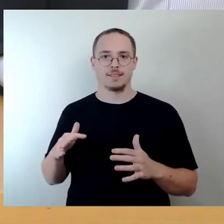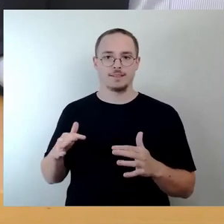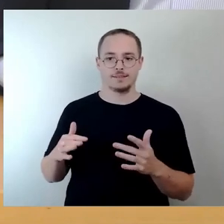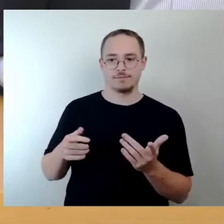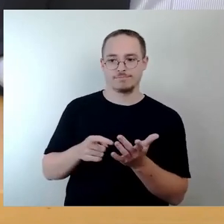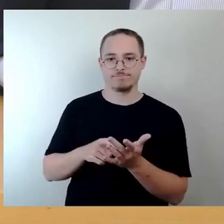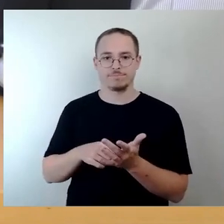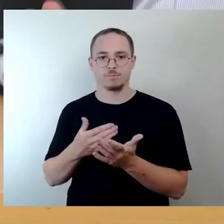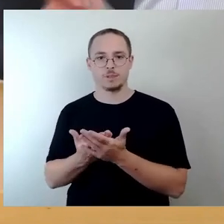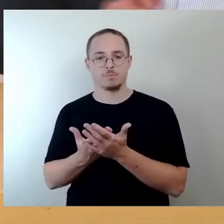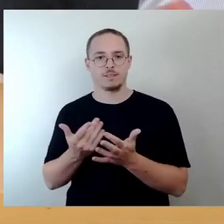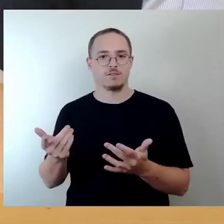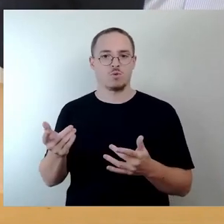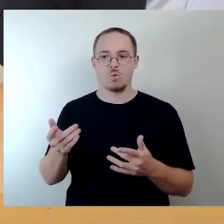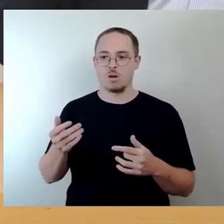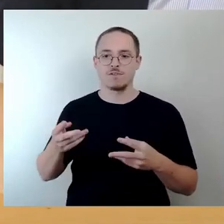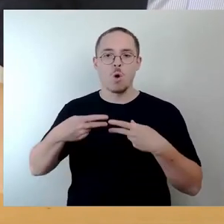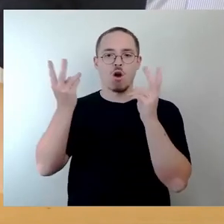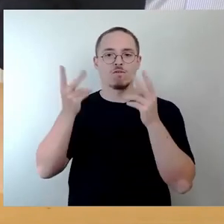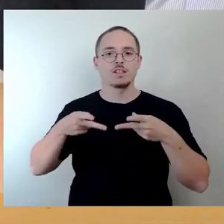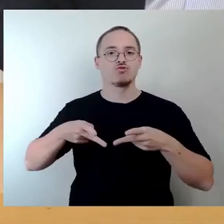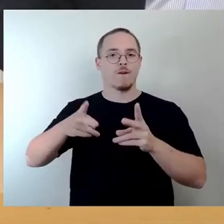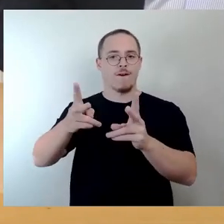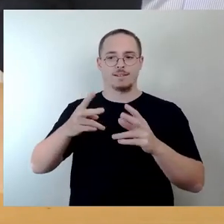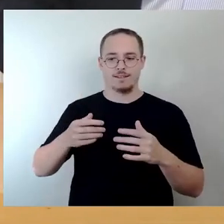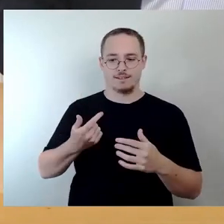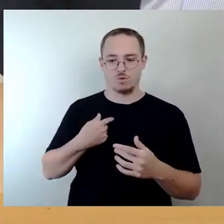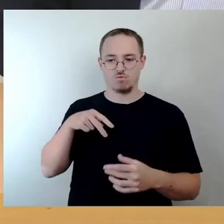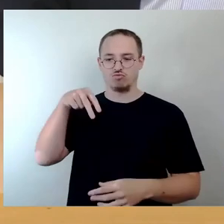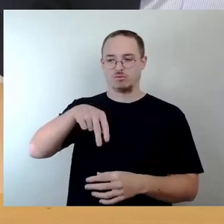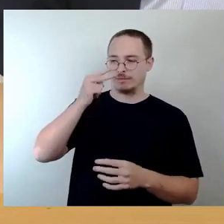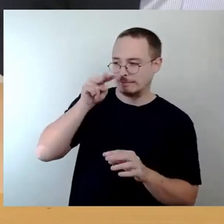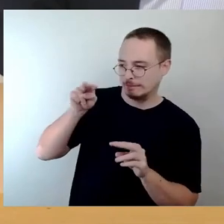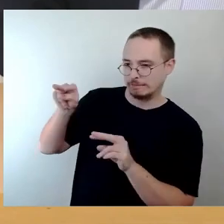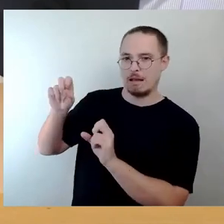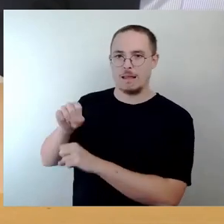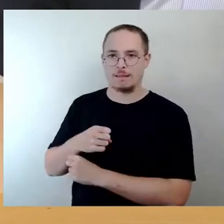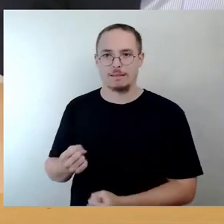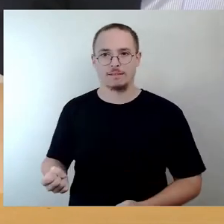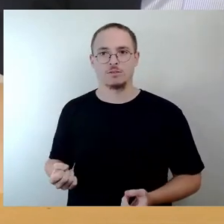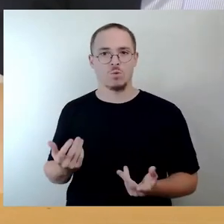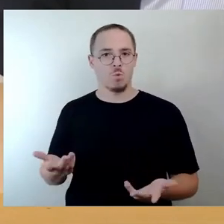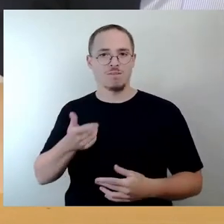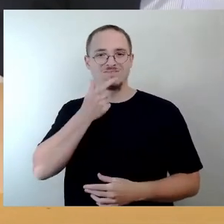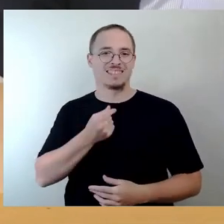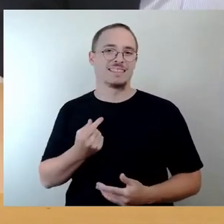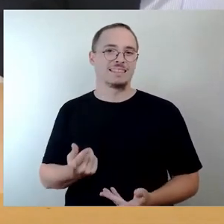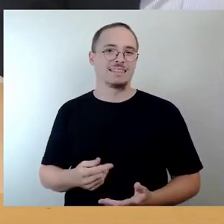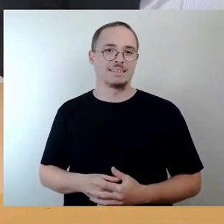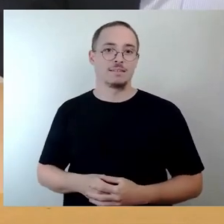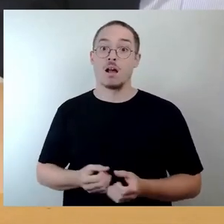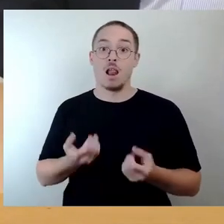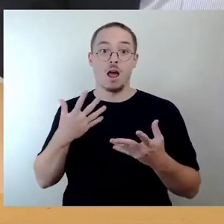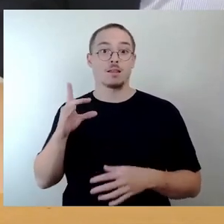öffentlichen Straßenräumen und Umgebungen, beziehungsweise, auch wenn man das in der Tat hat, Dana Frohwieser richtig gesagt,